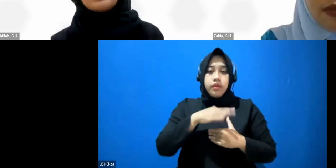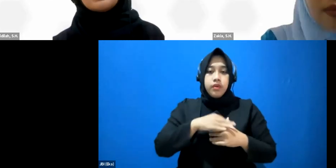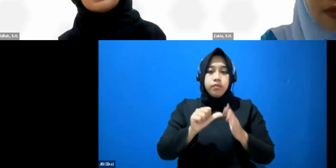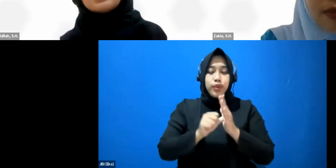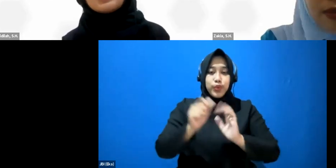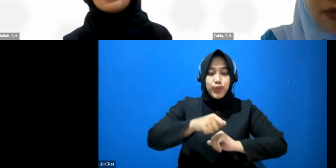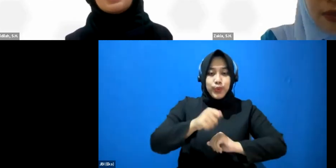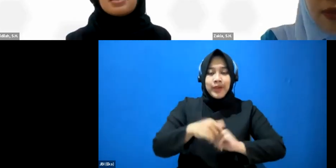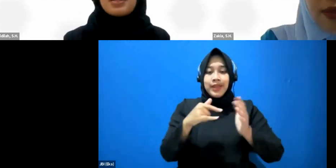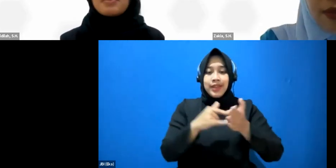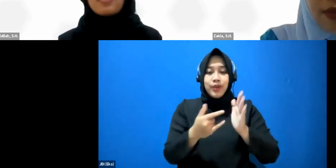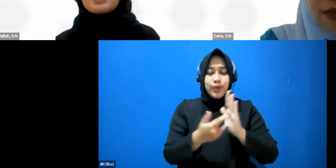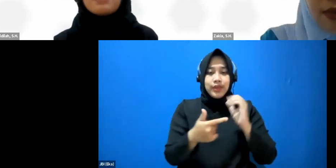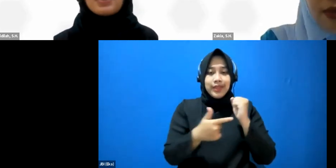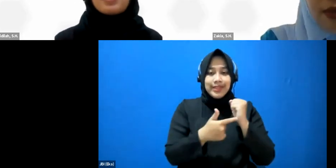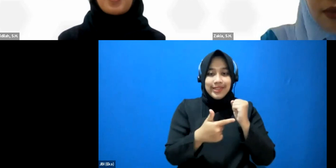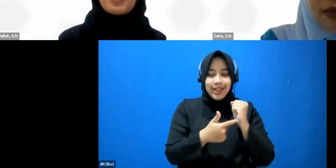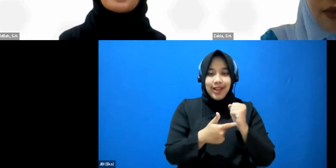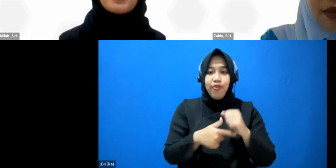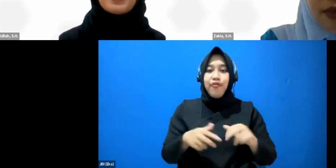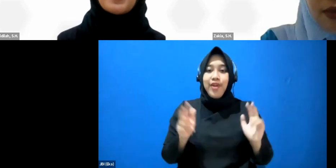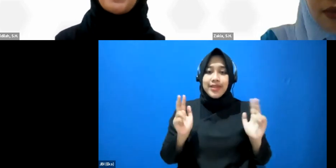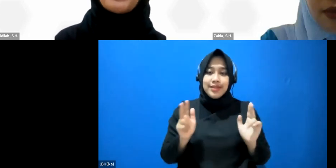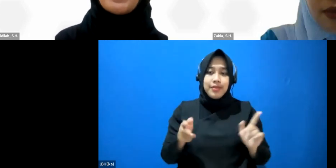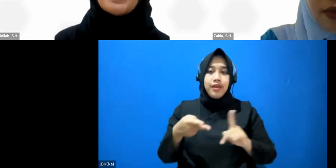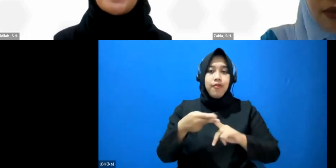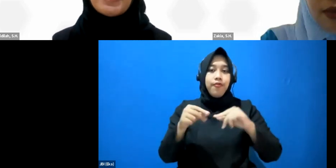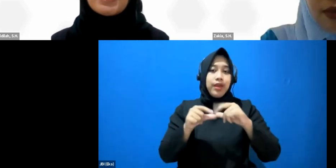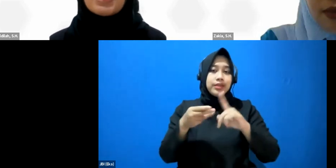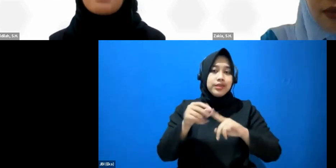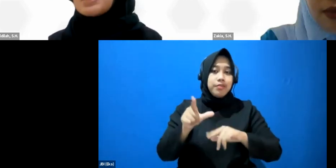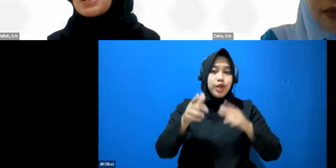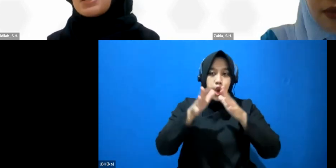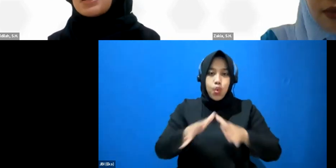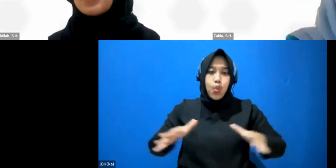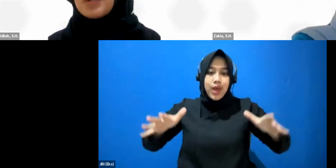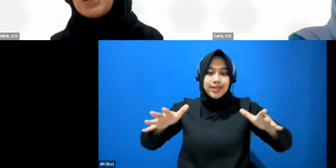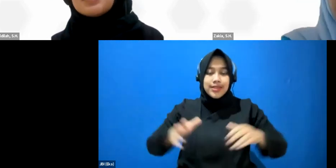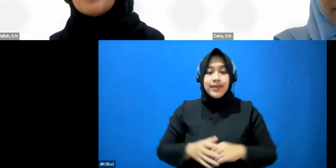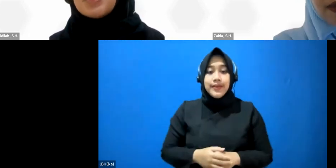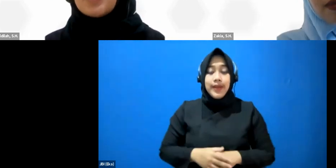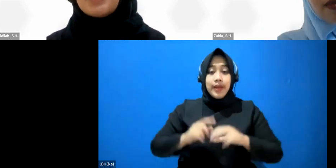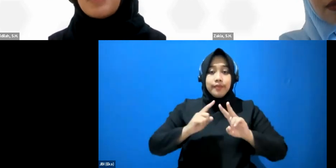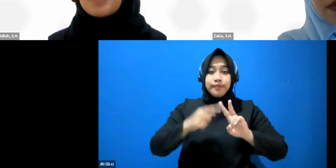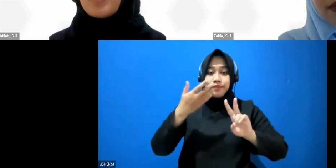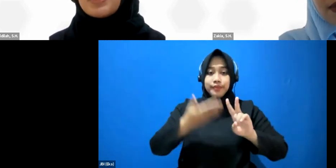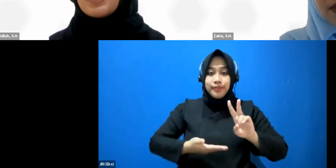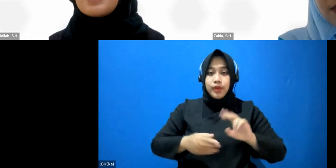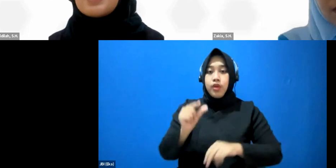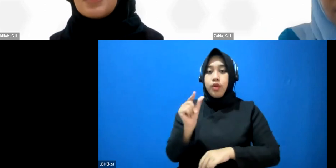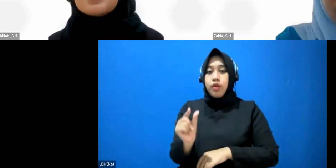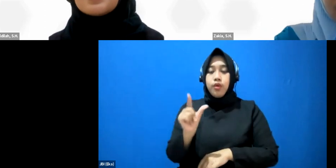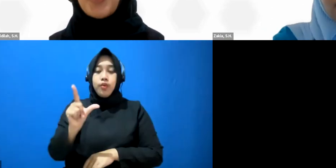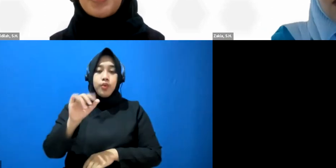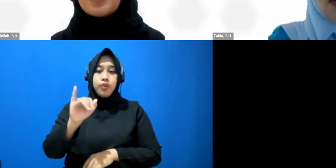teknologi digital ini. Jadi biar lebih fleksibel dan luas seperti itu. Baik, kita ke pembicaraan kedua. Mbak Uli Pangeribuan